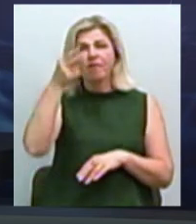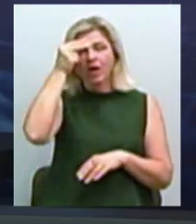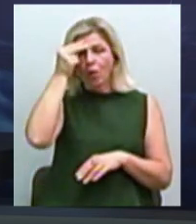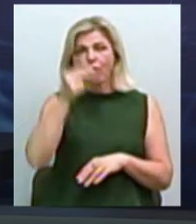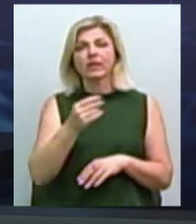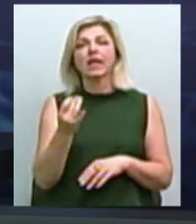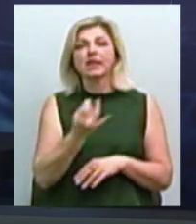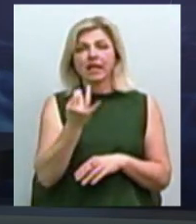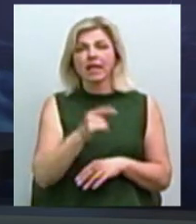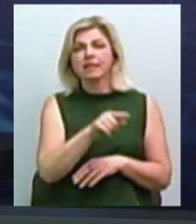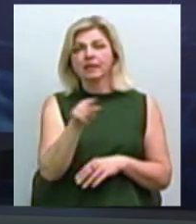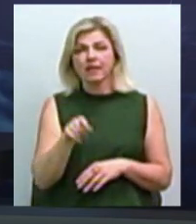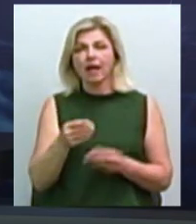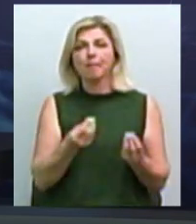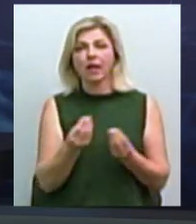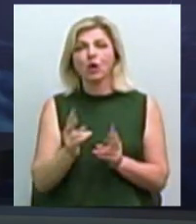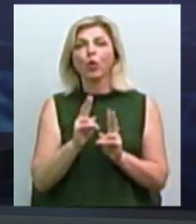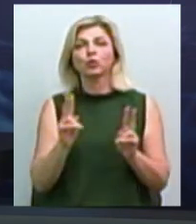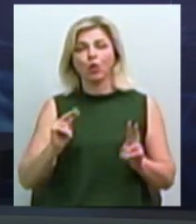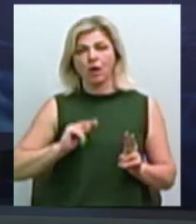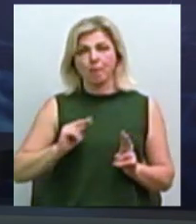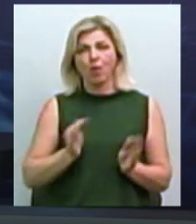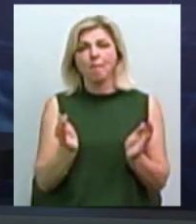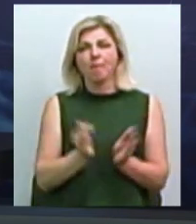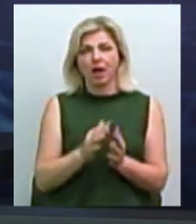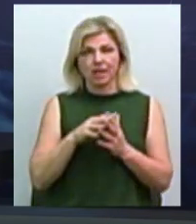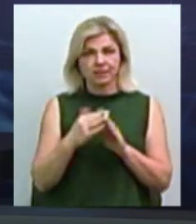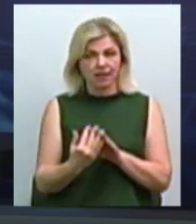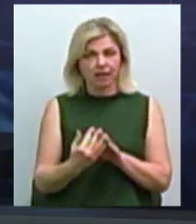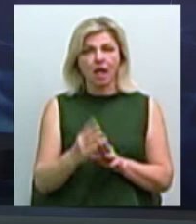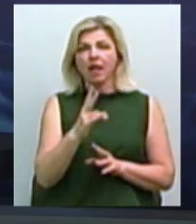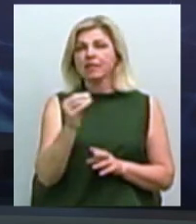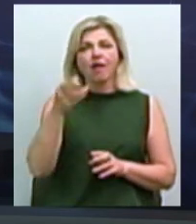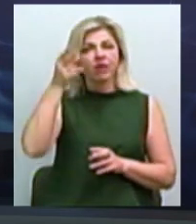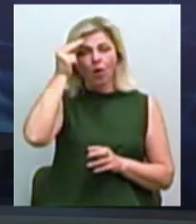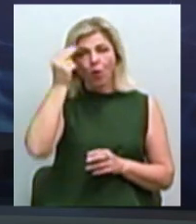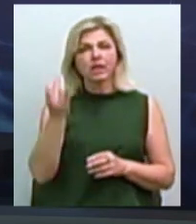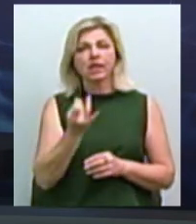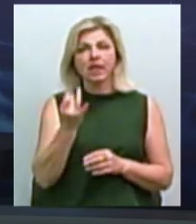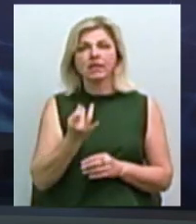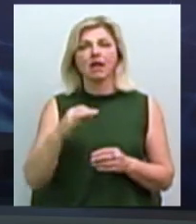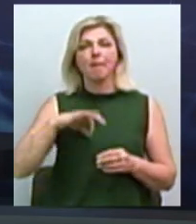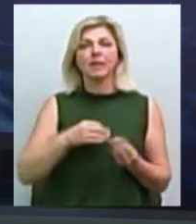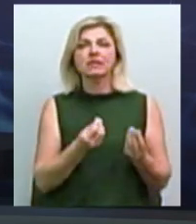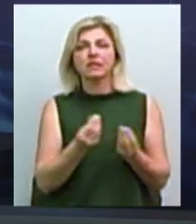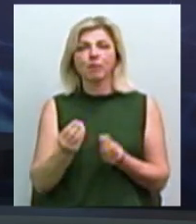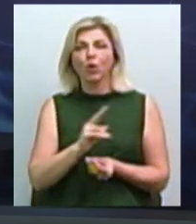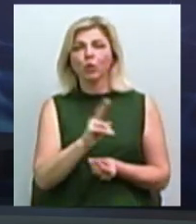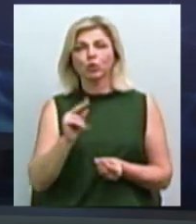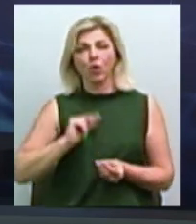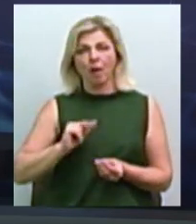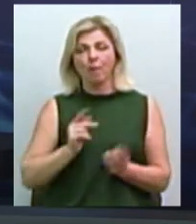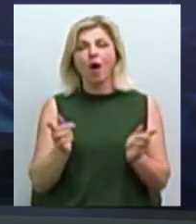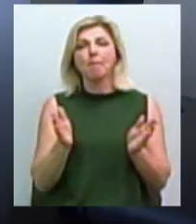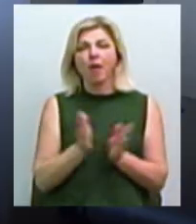'єктів господарювання, які працюють в маленьких селах, а це дуже важливо, невраховані інтереси суб'єктів господарювання, які працюють з малим